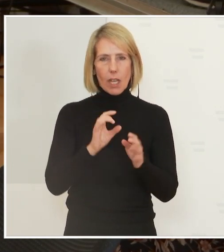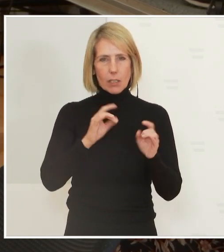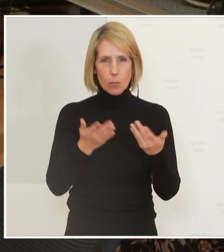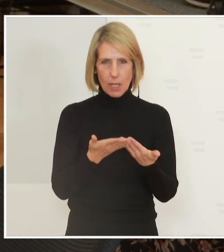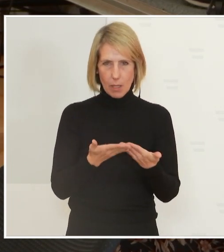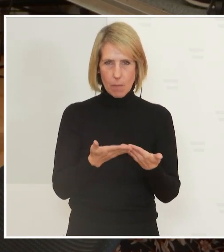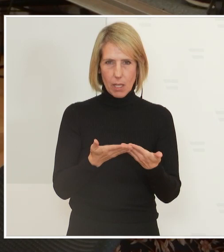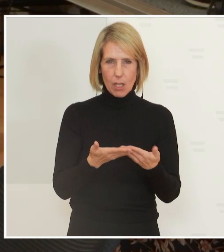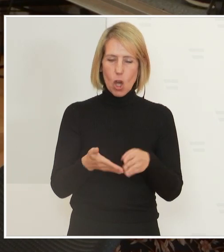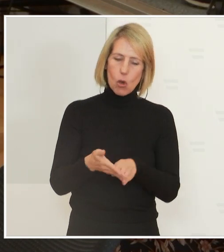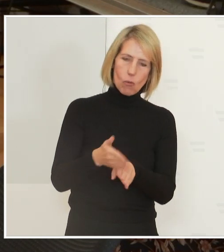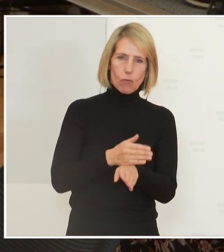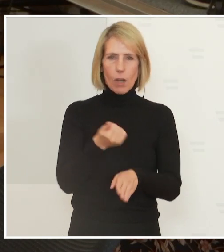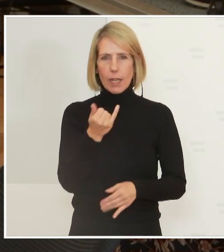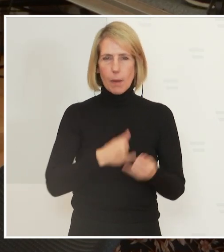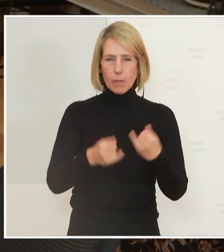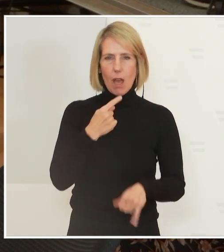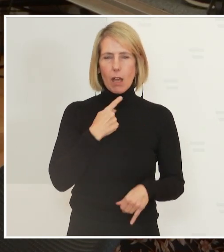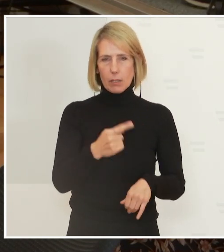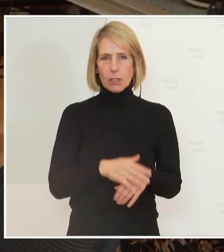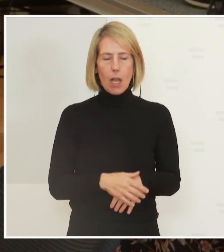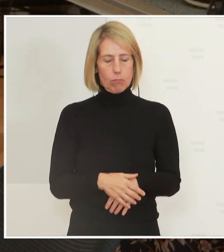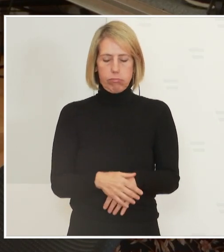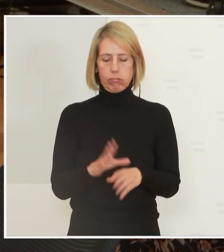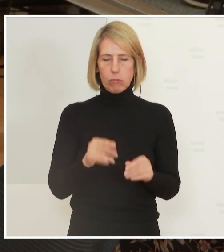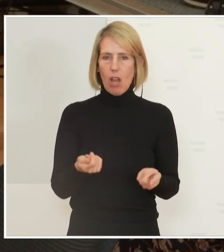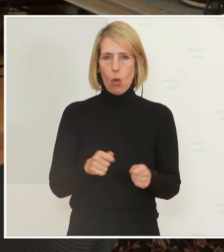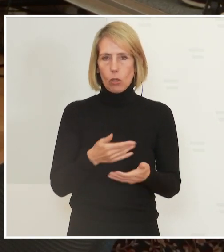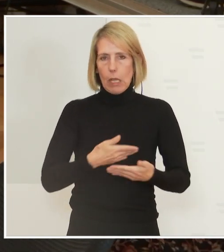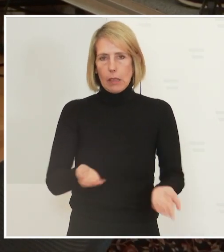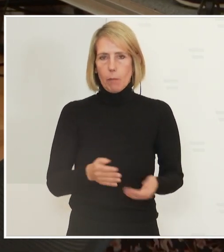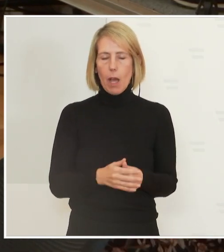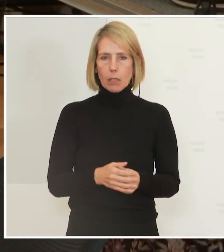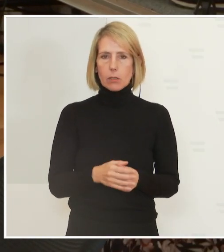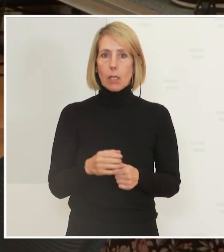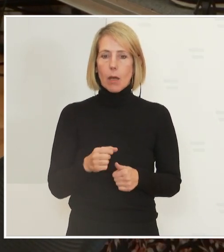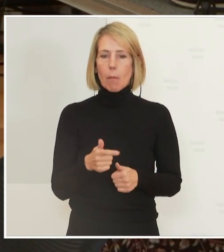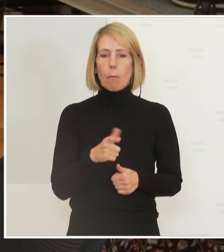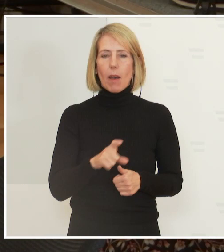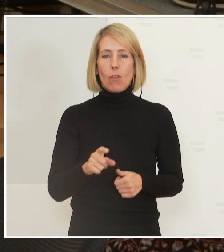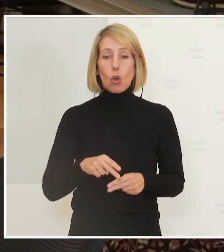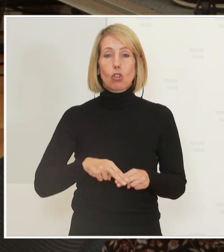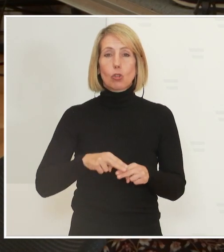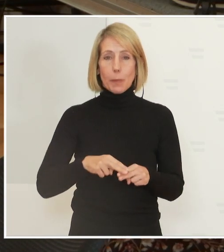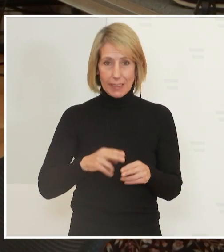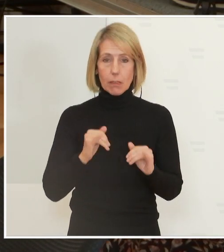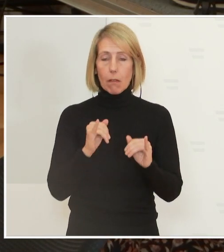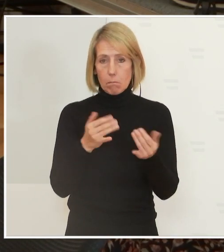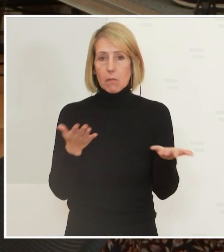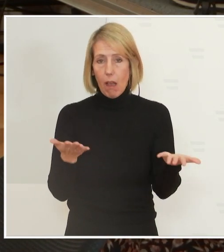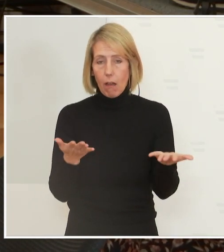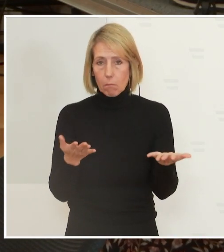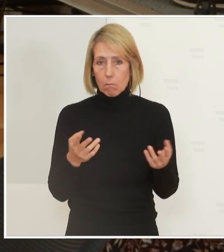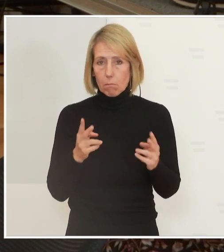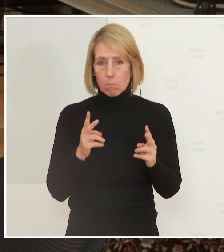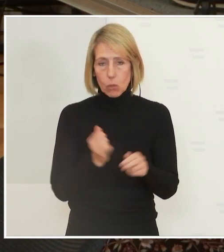hat es geheißen, Lockdown ist unmöglich und schließe ich aus und ein paar Wochen später war er da. Bürgermeister Ludwig hat es heute nicht mehr ausgeschlossen, dass